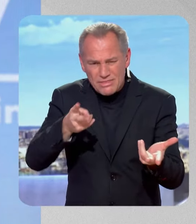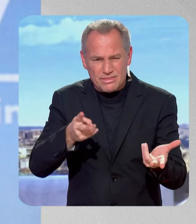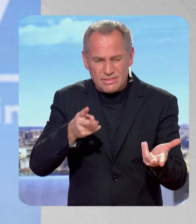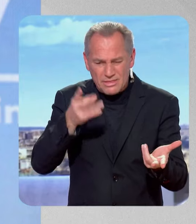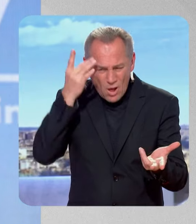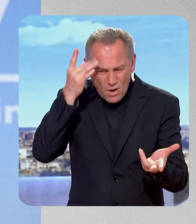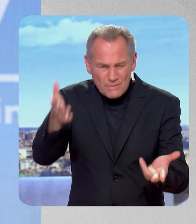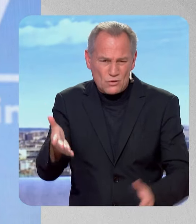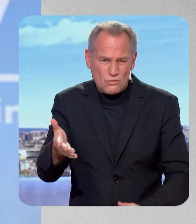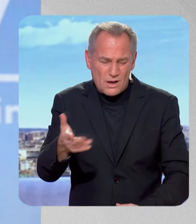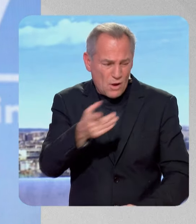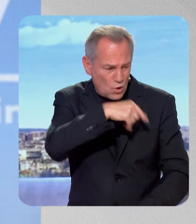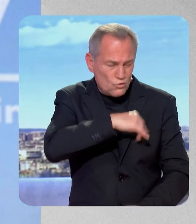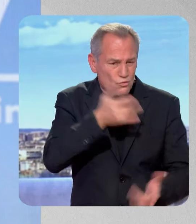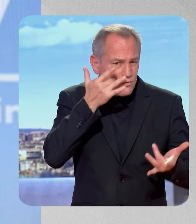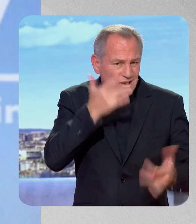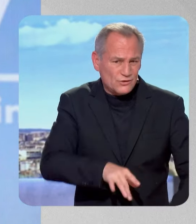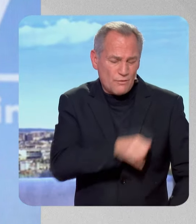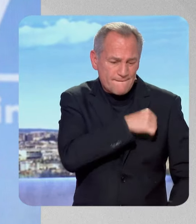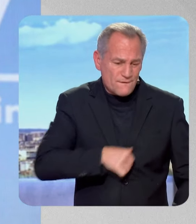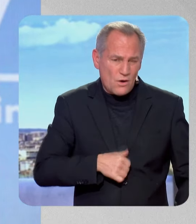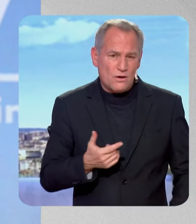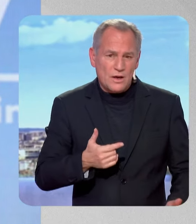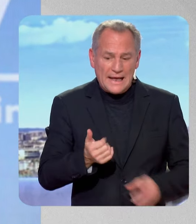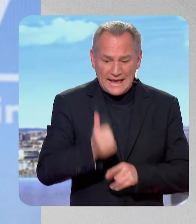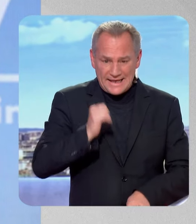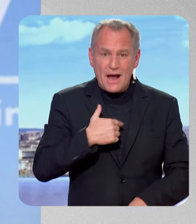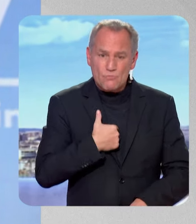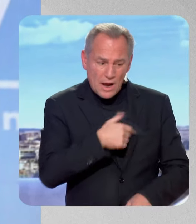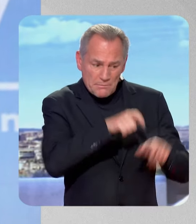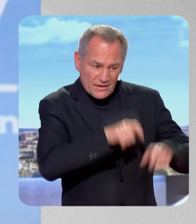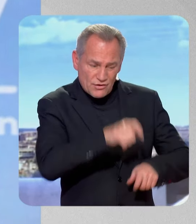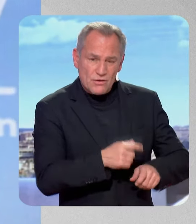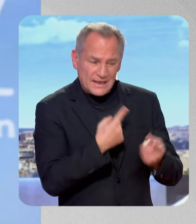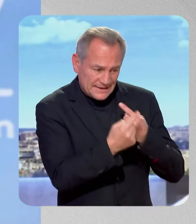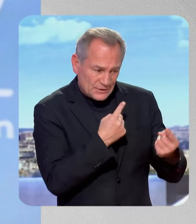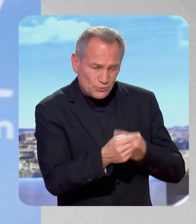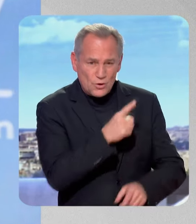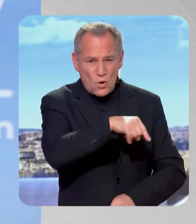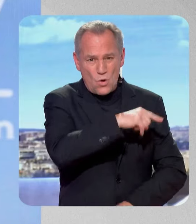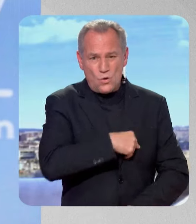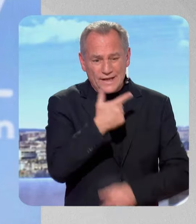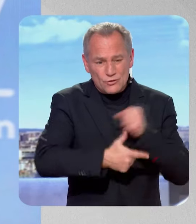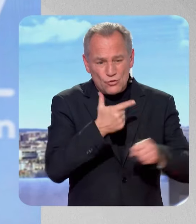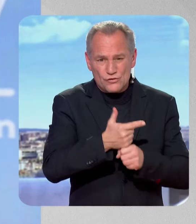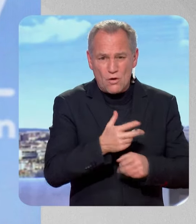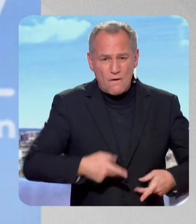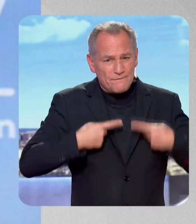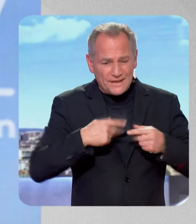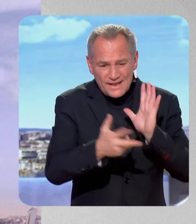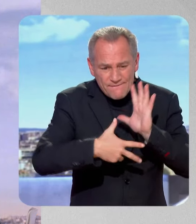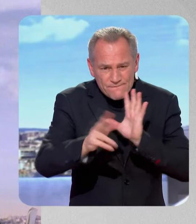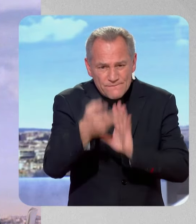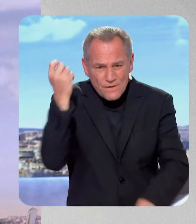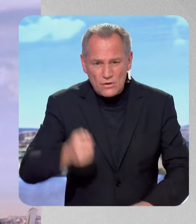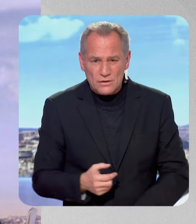ça m'écœure, ça écœure les gens dans ma circonscription. J'ai encore eu une discussion hier avec ça. C'est deux ans de vie volée aux Français. Les Français, ça ne les fait pas rire du tout, ce que vont